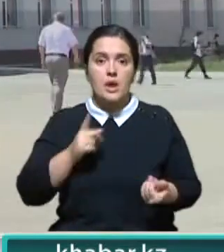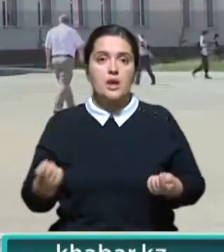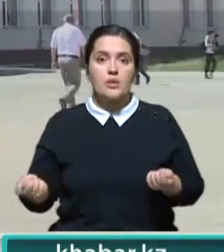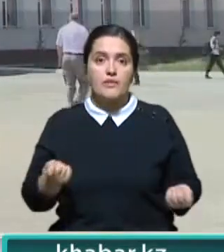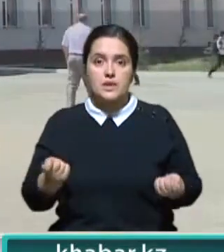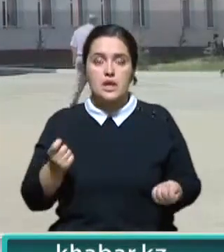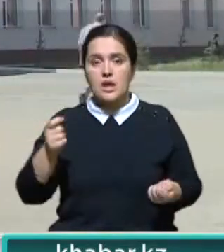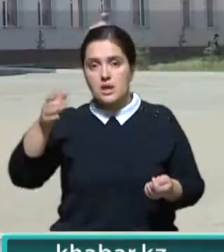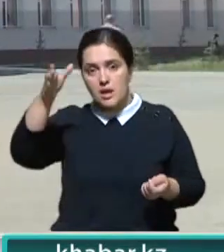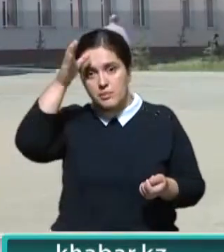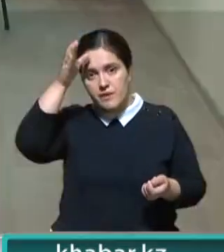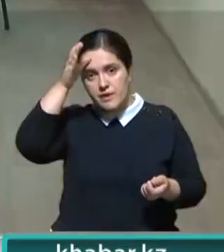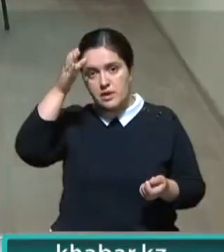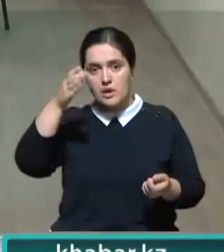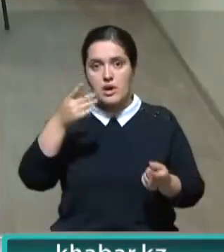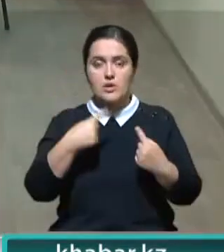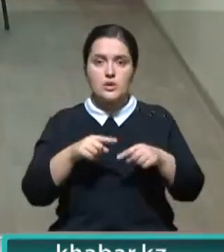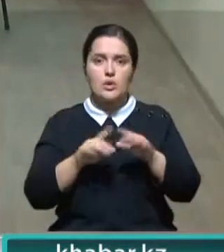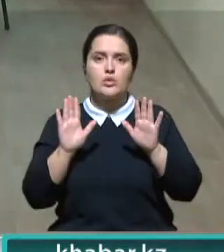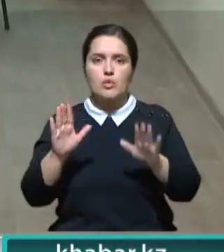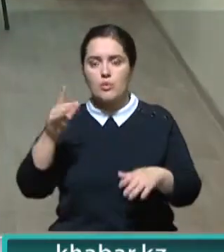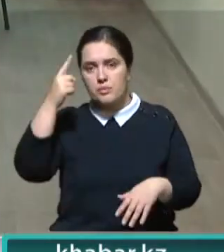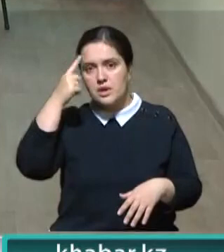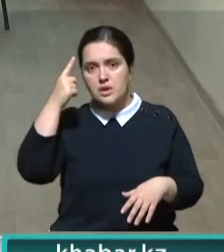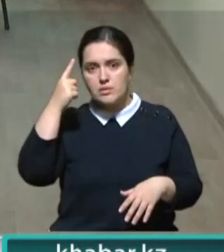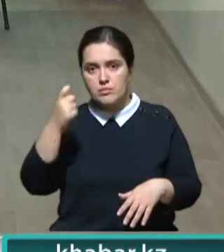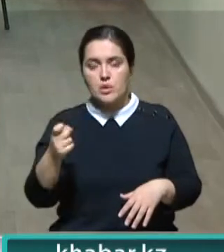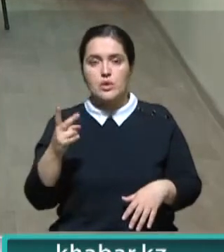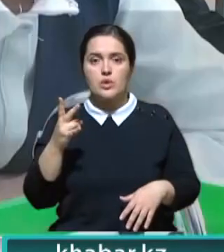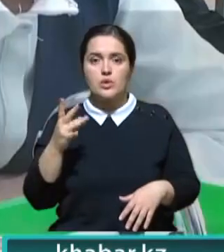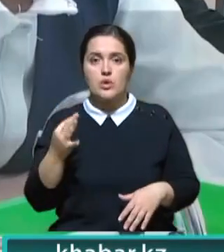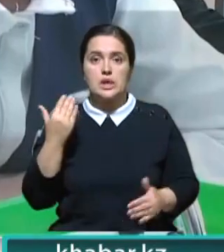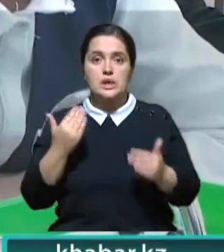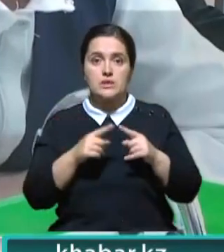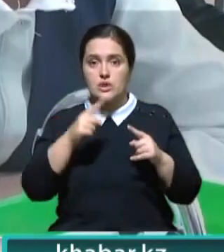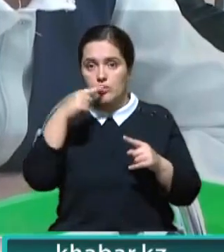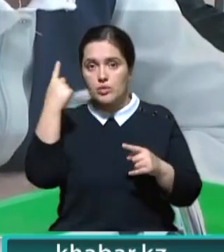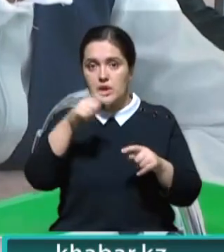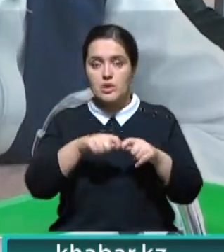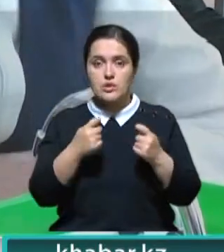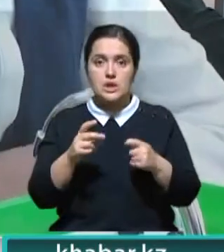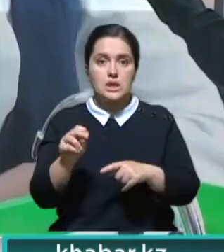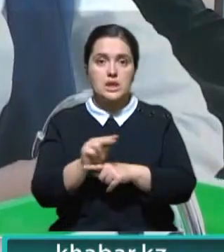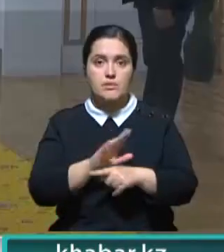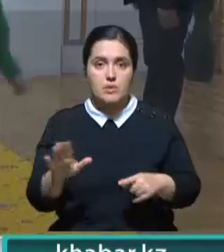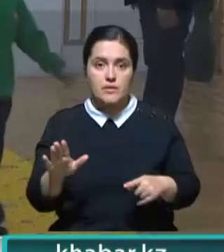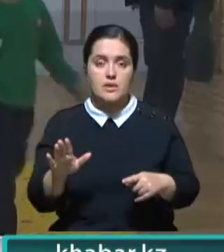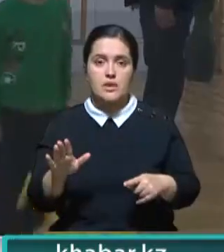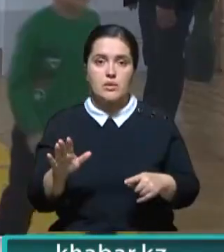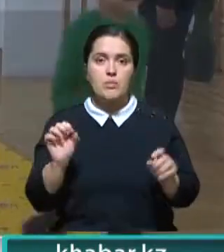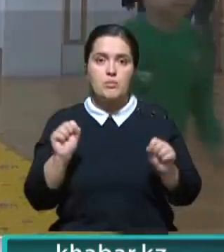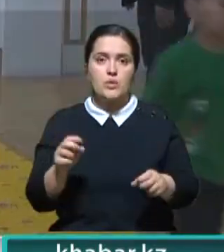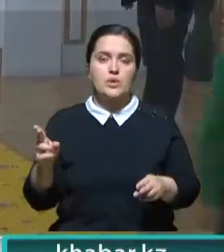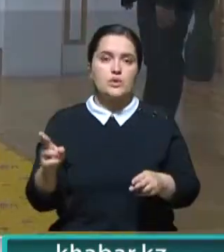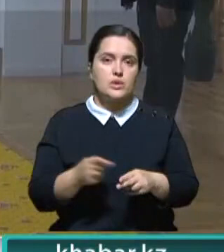Пока руководители этих образовательных учреждений отделались лишь предупреждениями, но если в течение года нарушения не исправят,